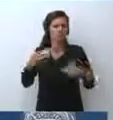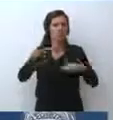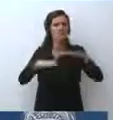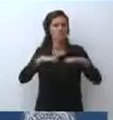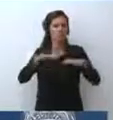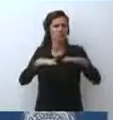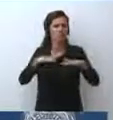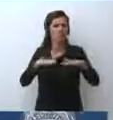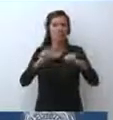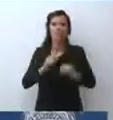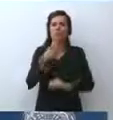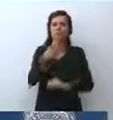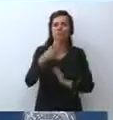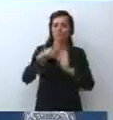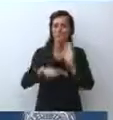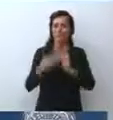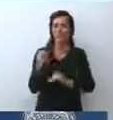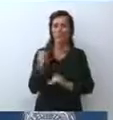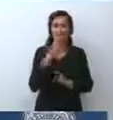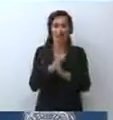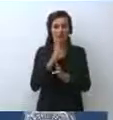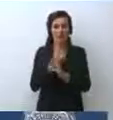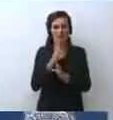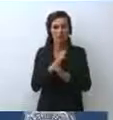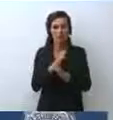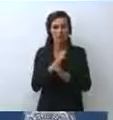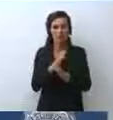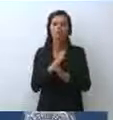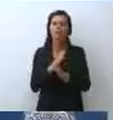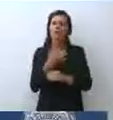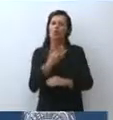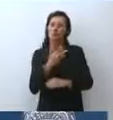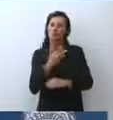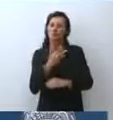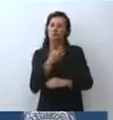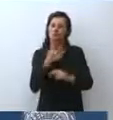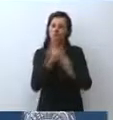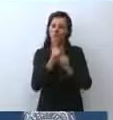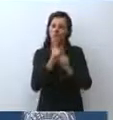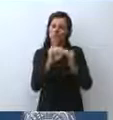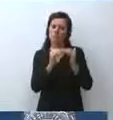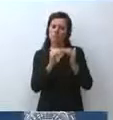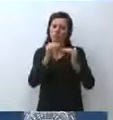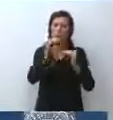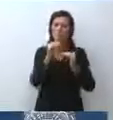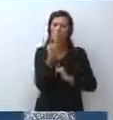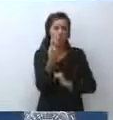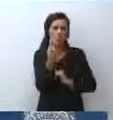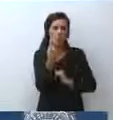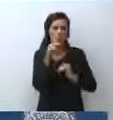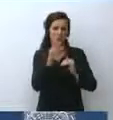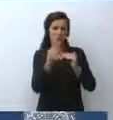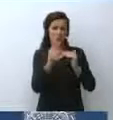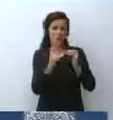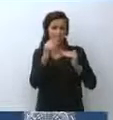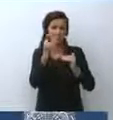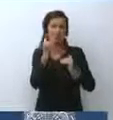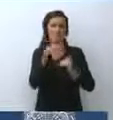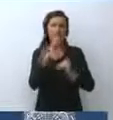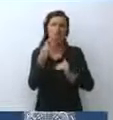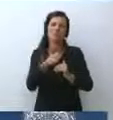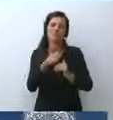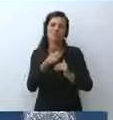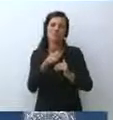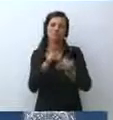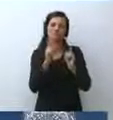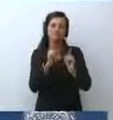'è stata una linea sostanzialmente attorno all'1 per quanto riguarda l'indice di trasmissione del virus e questo è